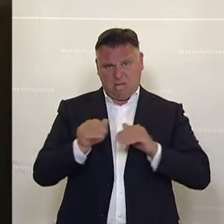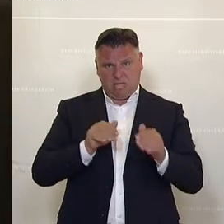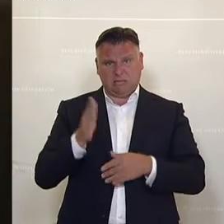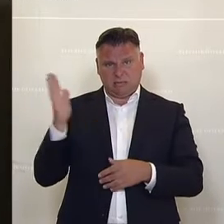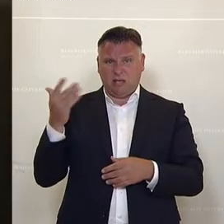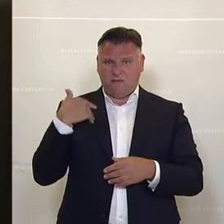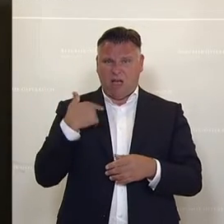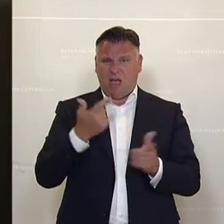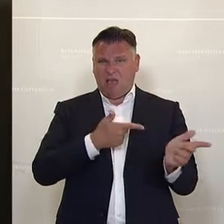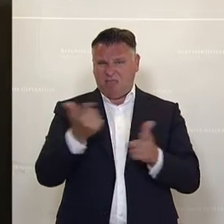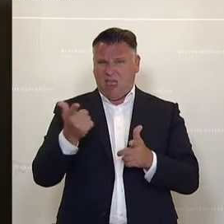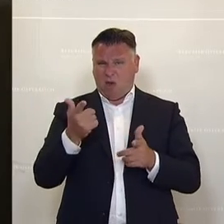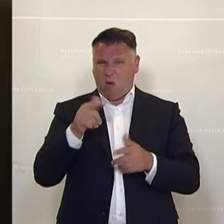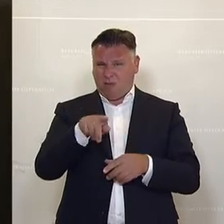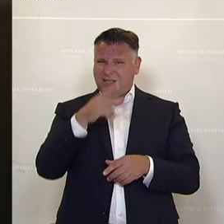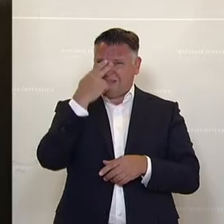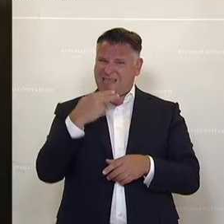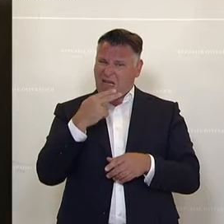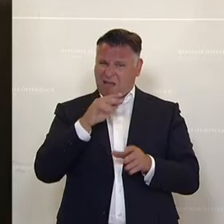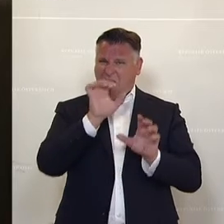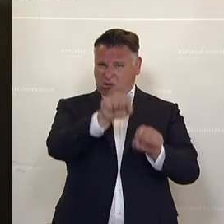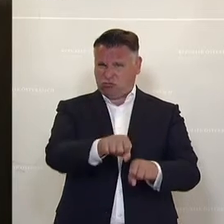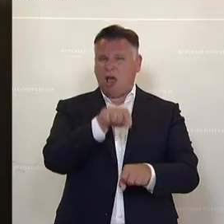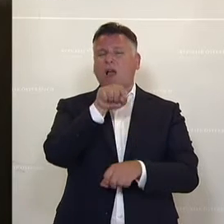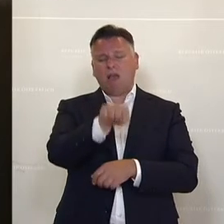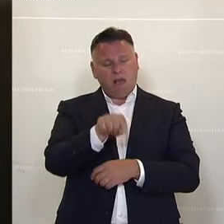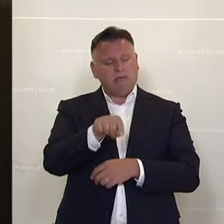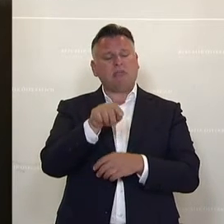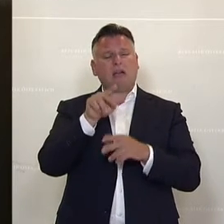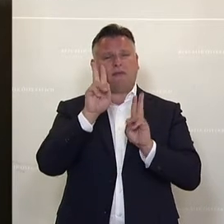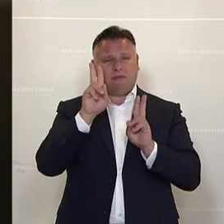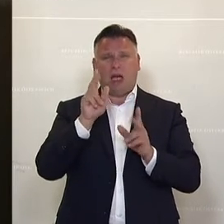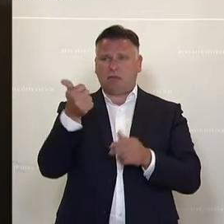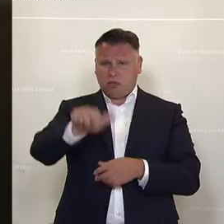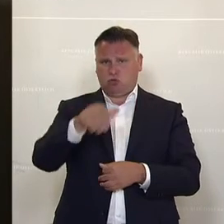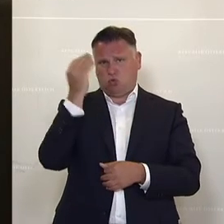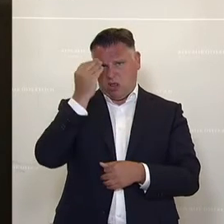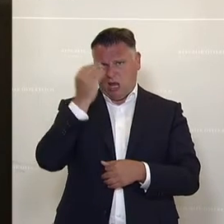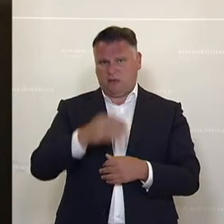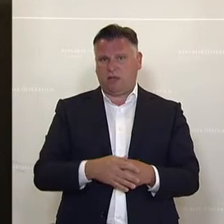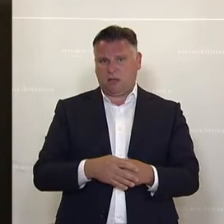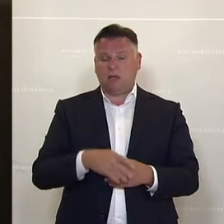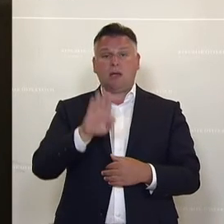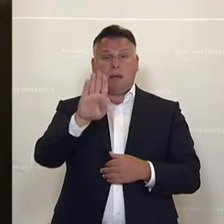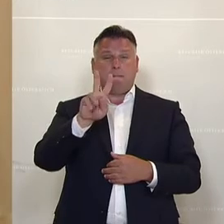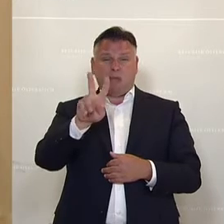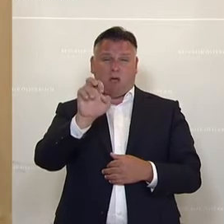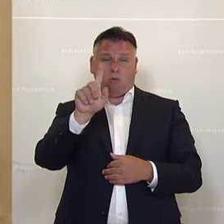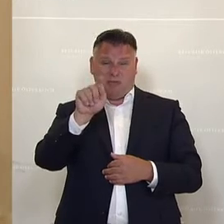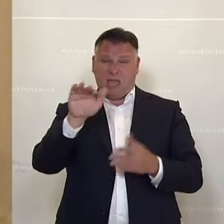der Terrornacht wirklich und aufrichtig gelernt wurde. Das BVD neu unterliegt einer